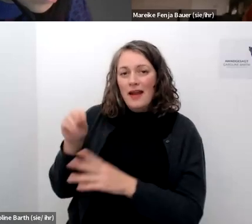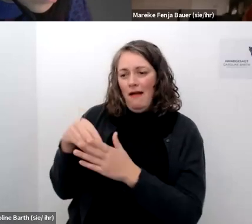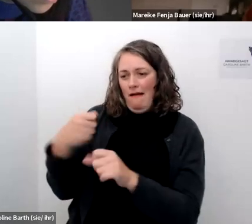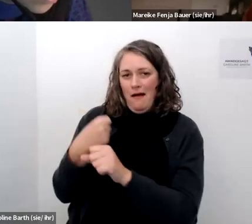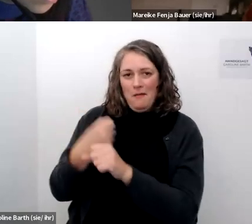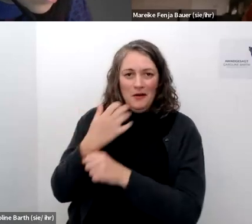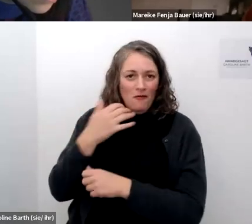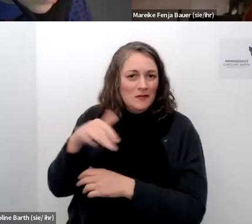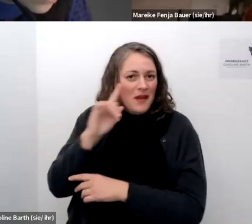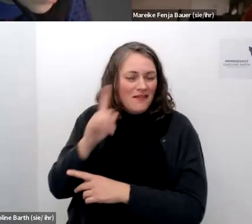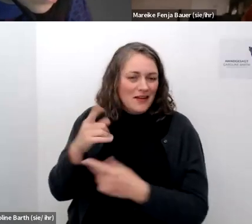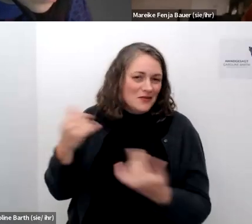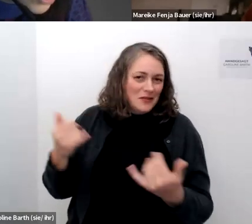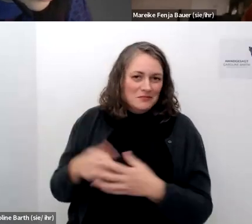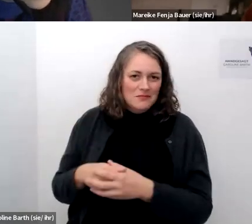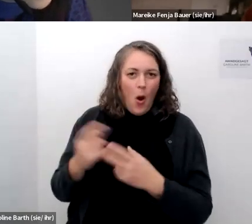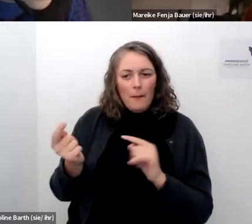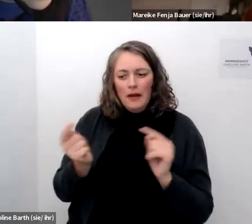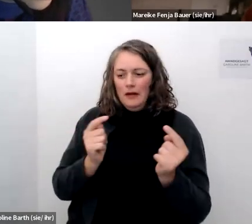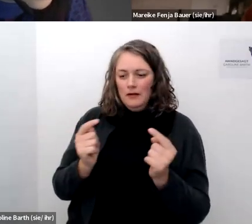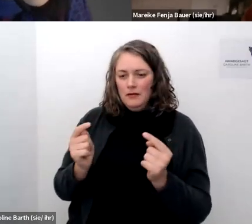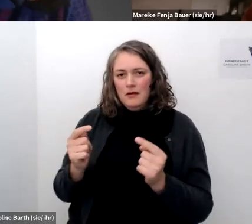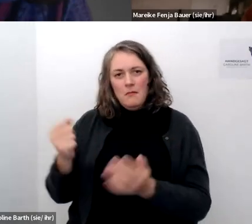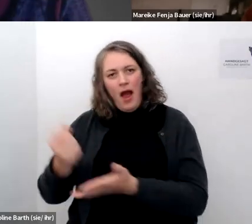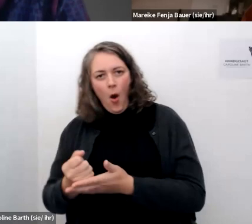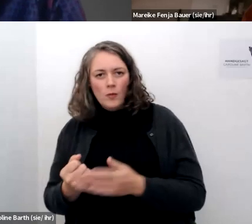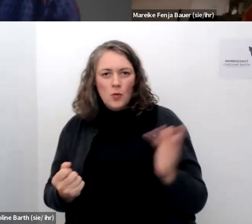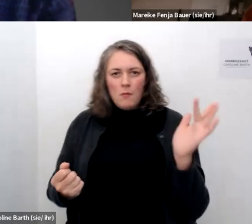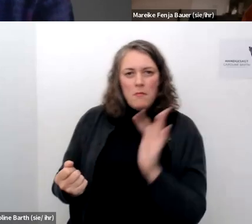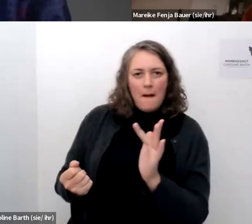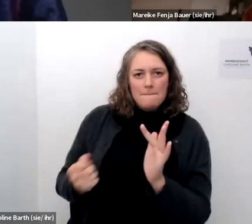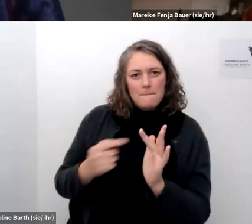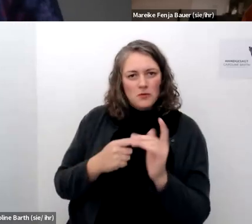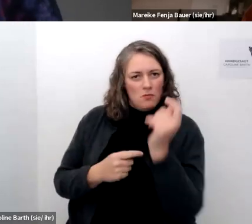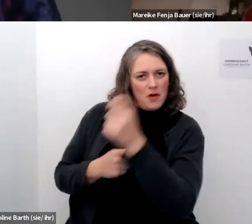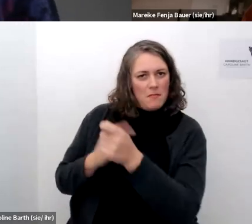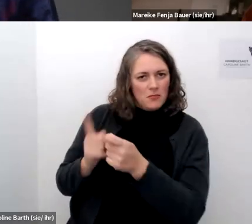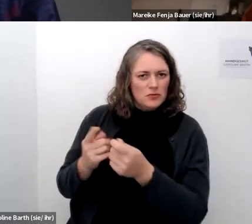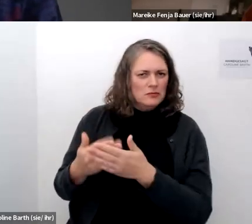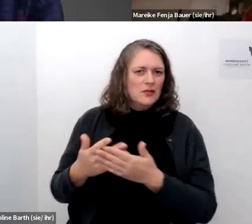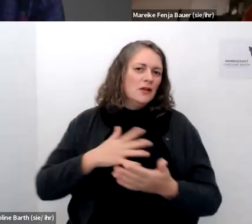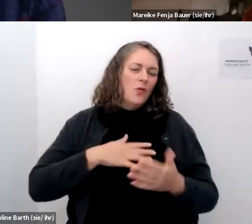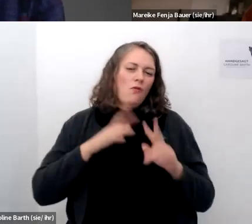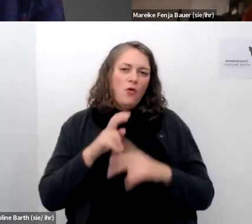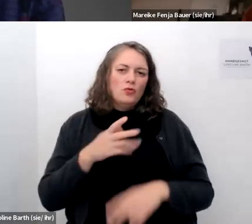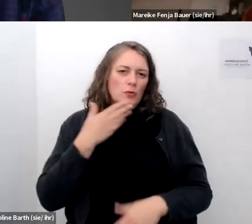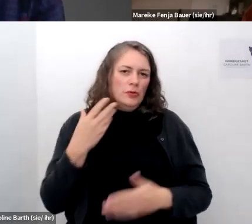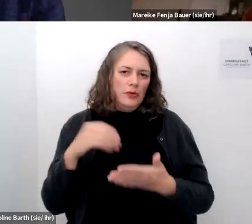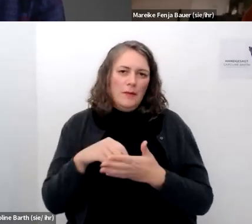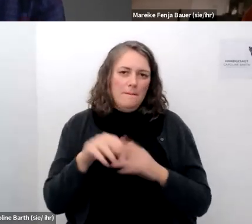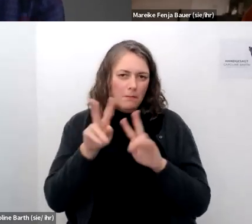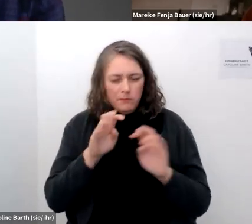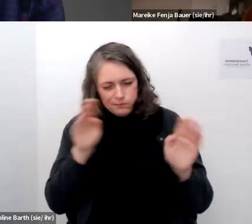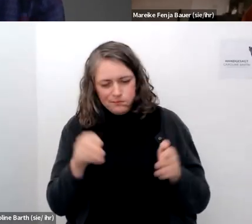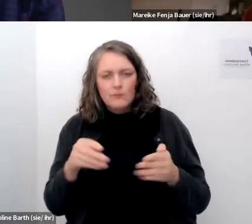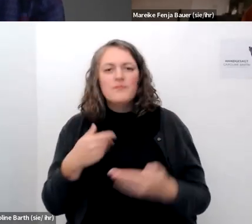mehr davon als dies ja genau weil das eben der punkt ist den ich in meiner folgung gar nicht so also ich